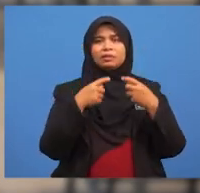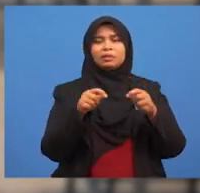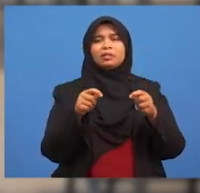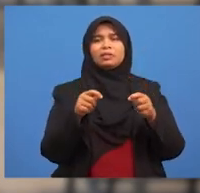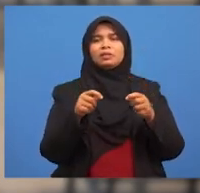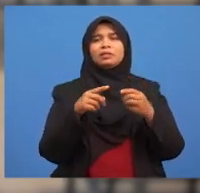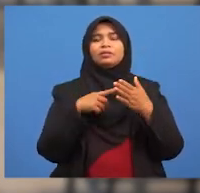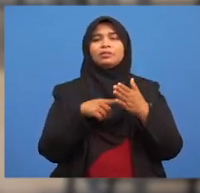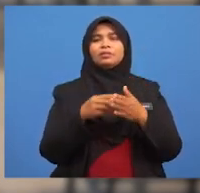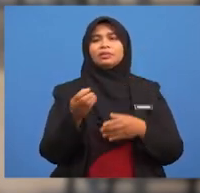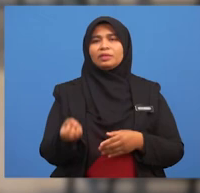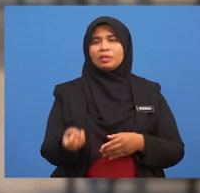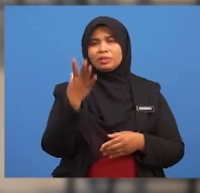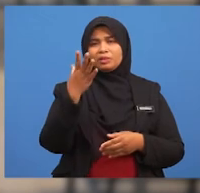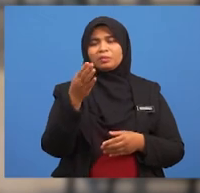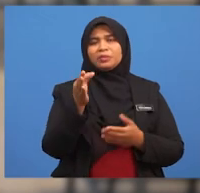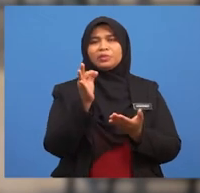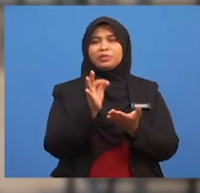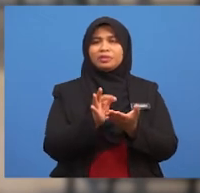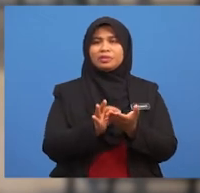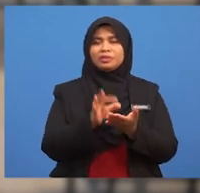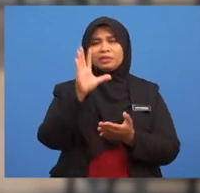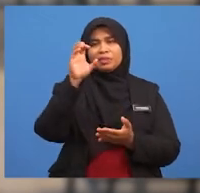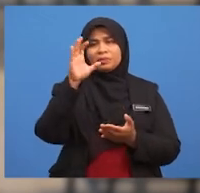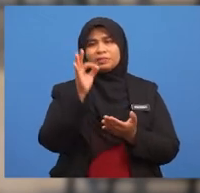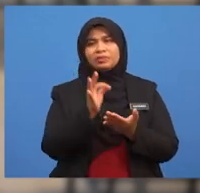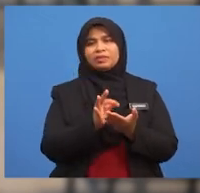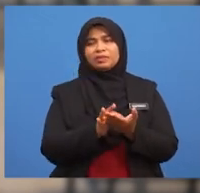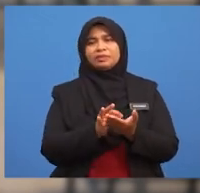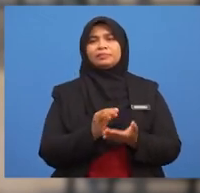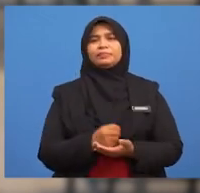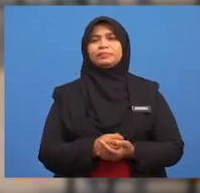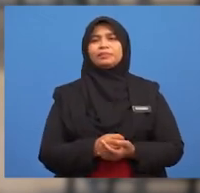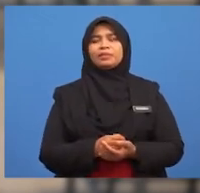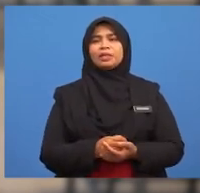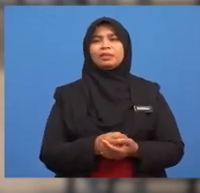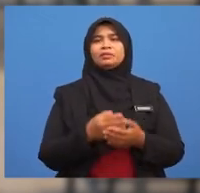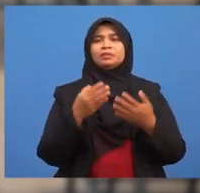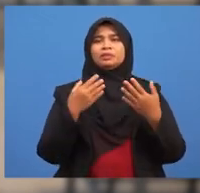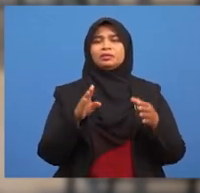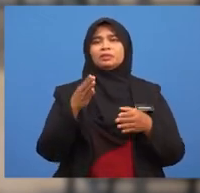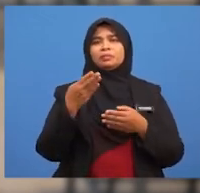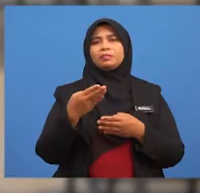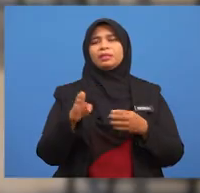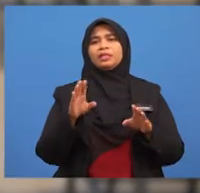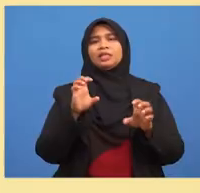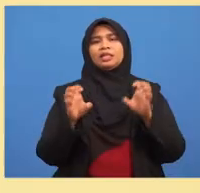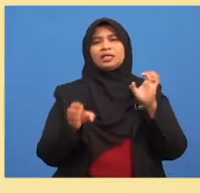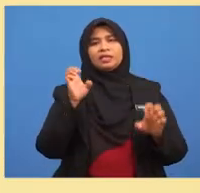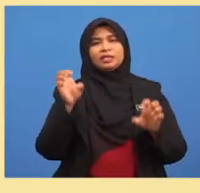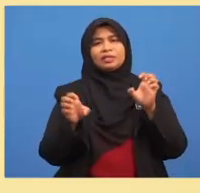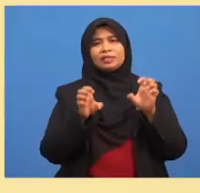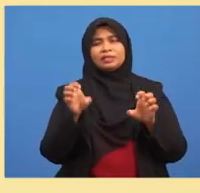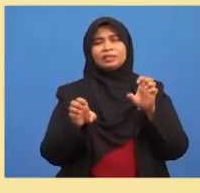demonstrasi melambung duit shilling 50 sen Kesudahan bagi eksperimen itu